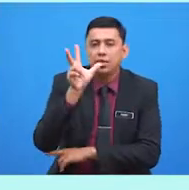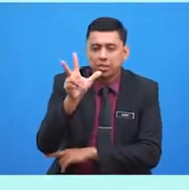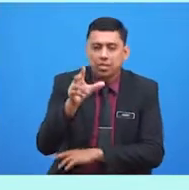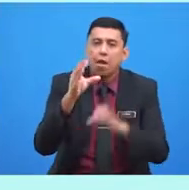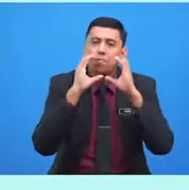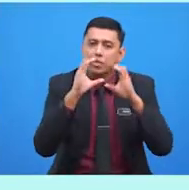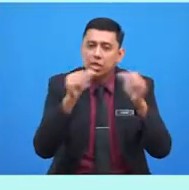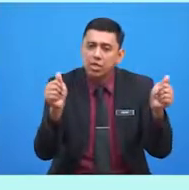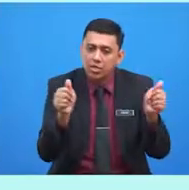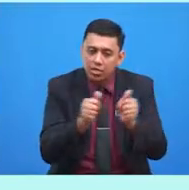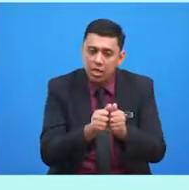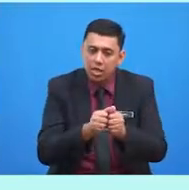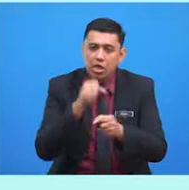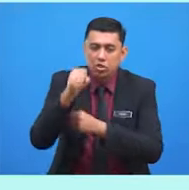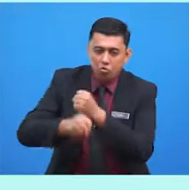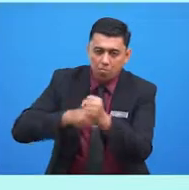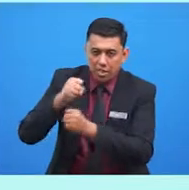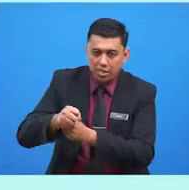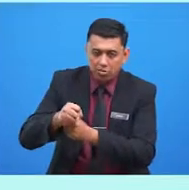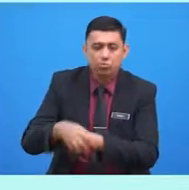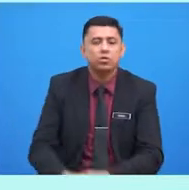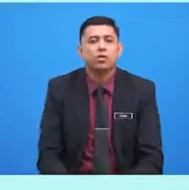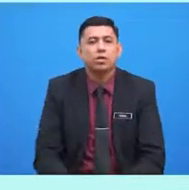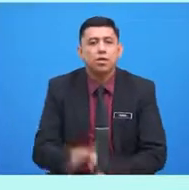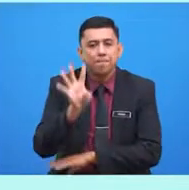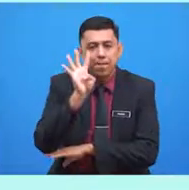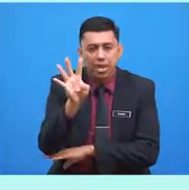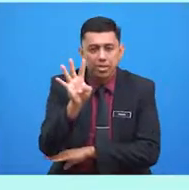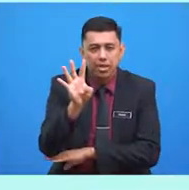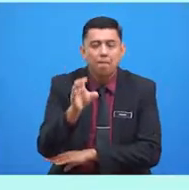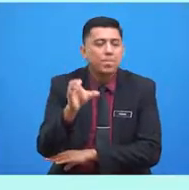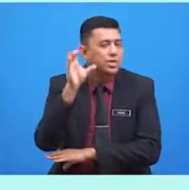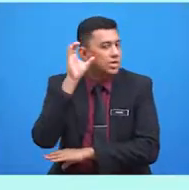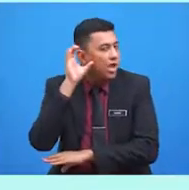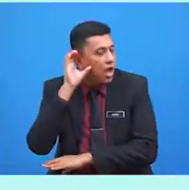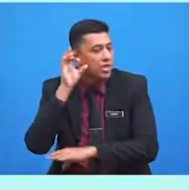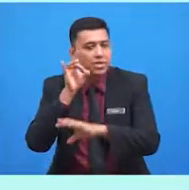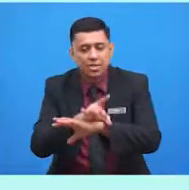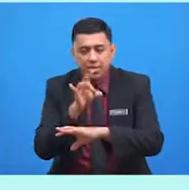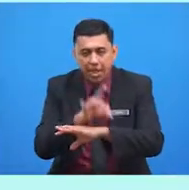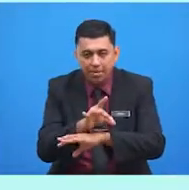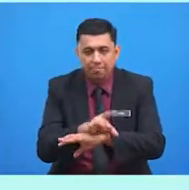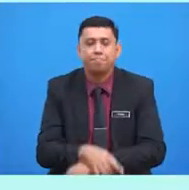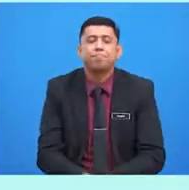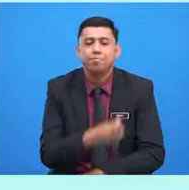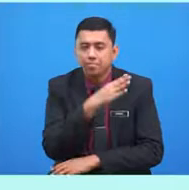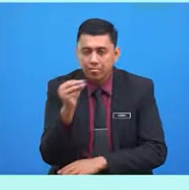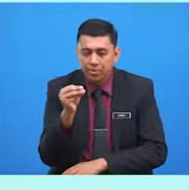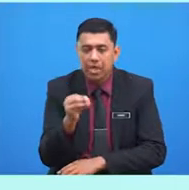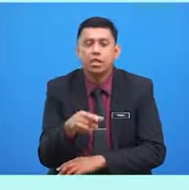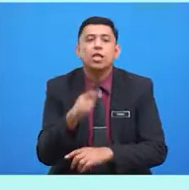bercakap dengan sopan santun. Dan keempat, mendengar nasihat dan